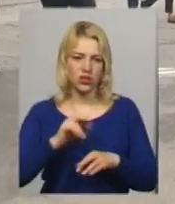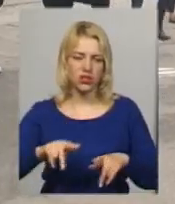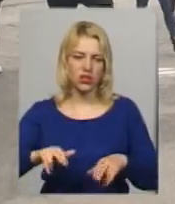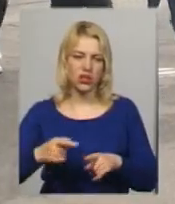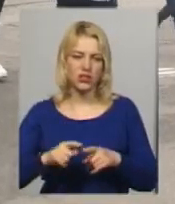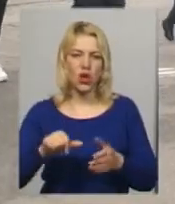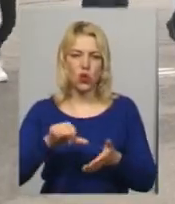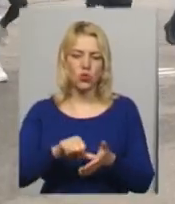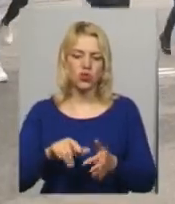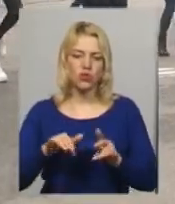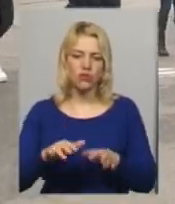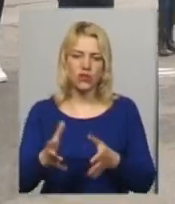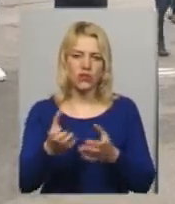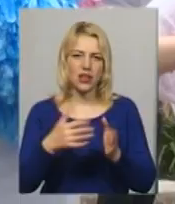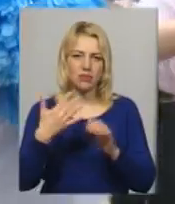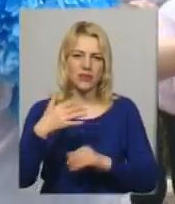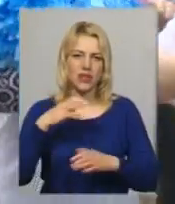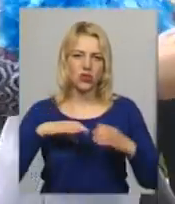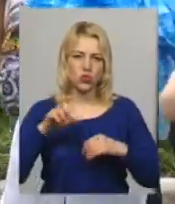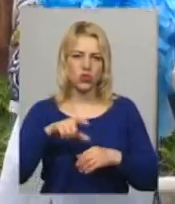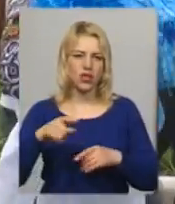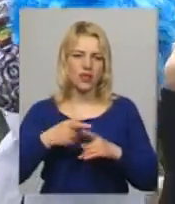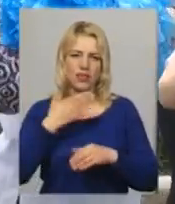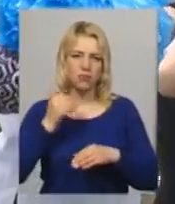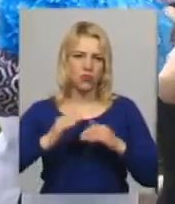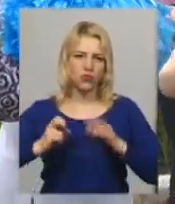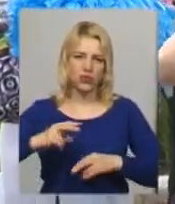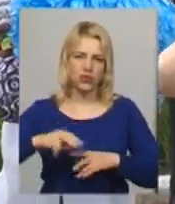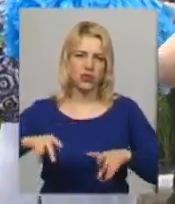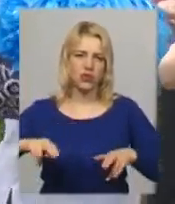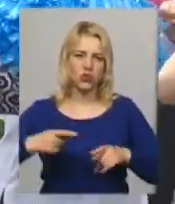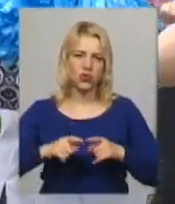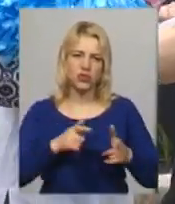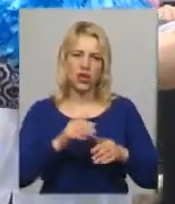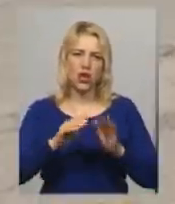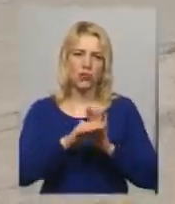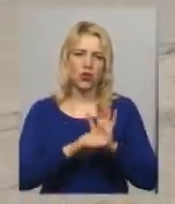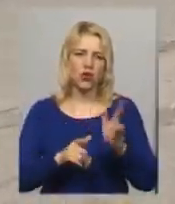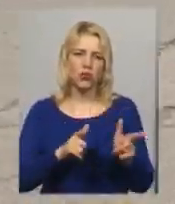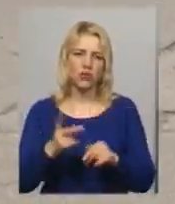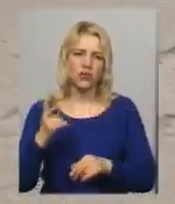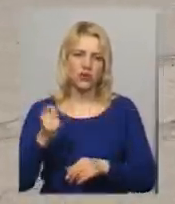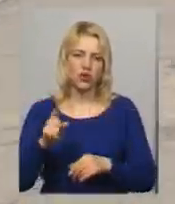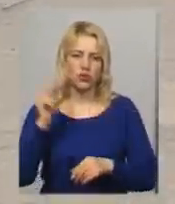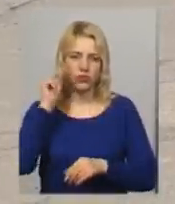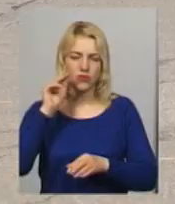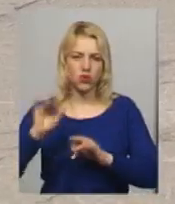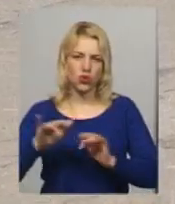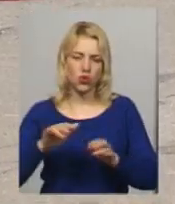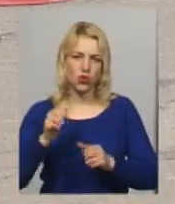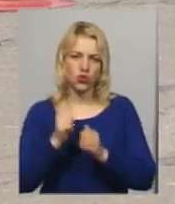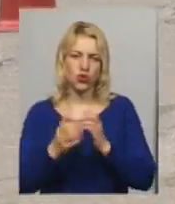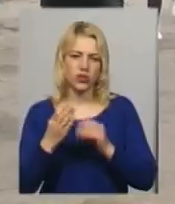Участь у флешмобі взяли 50 студентів. Вони не професійні танцюристи. Програму готували два тижні. Аби вивчити рухи, щоденно